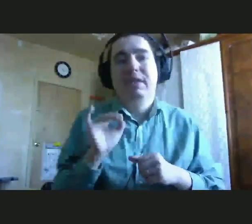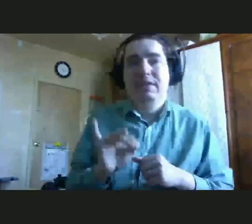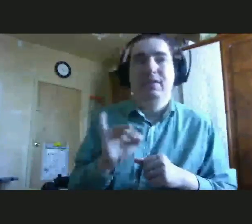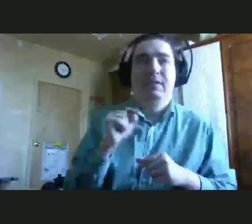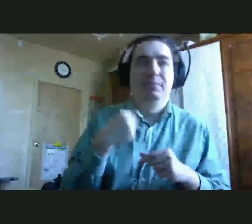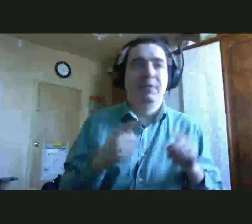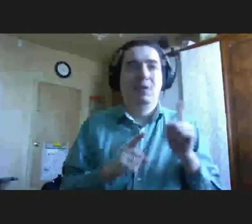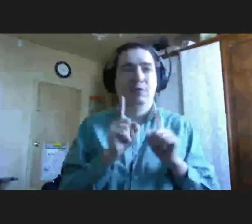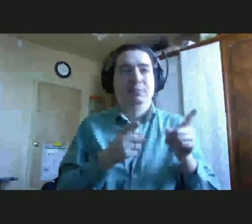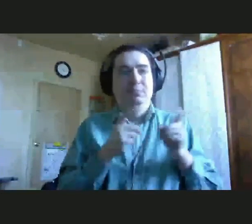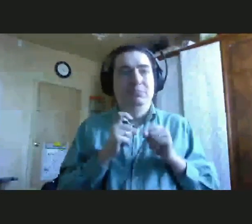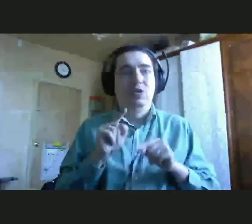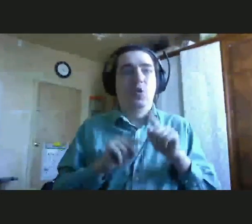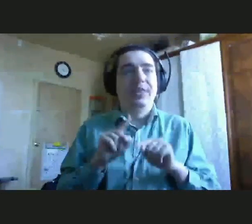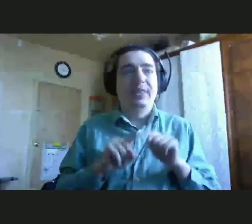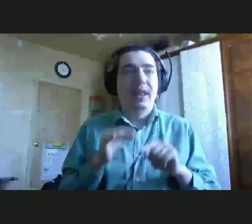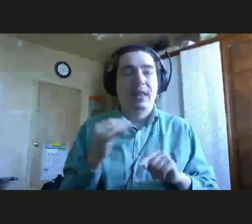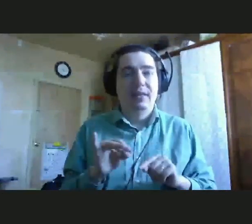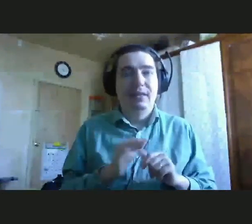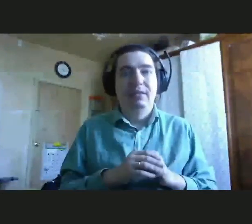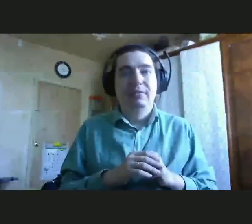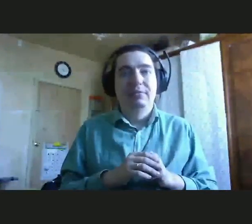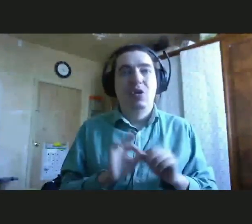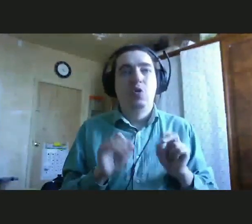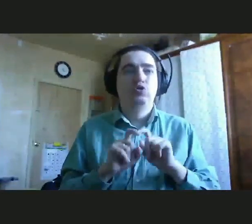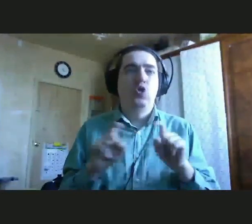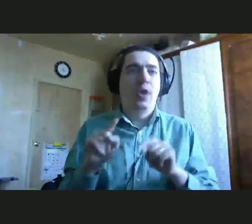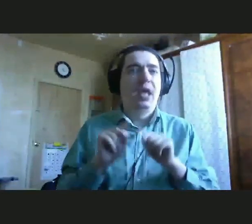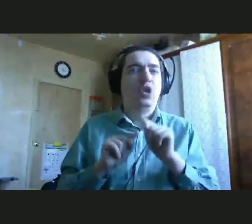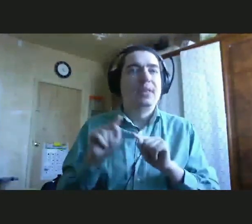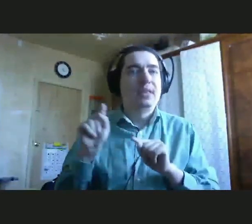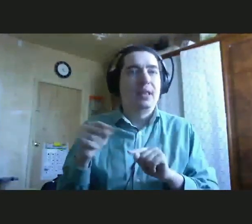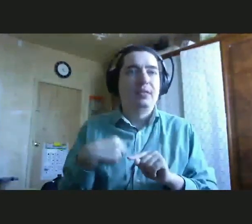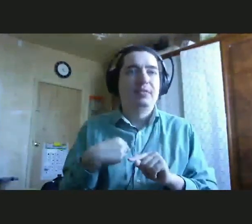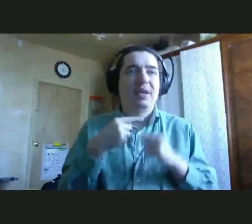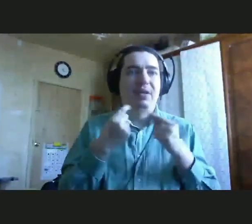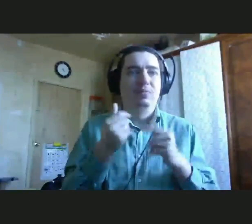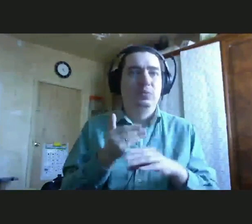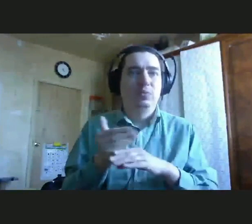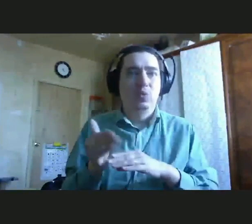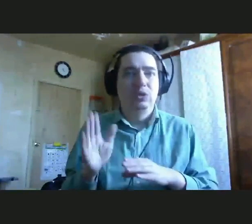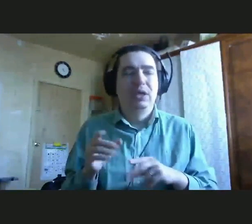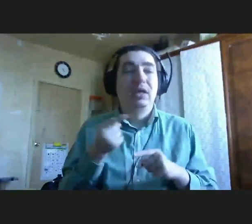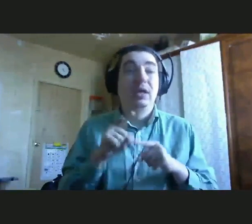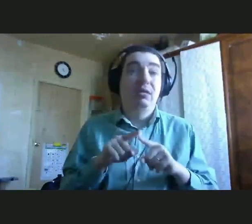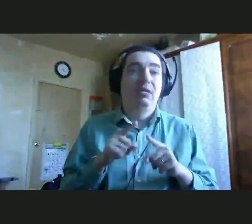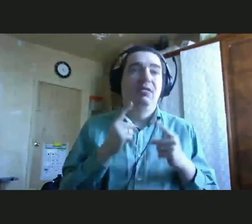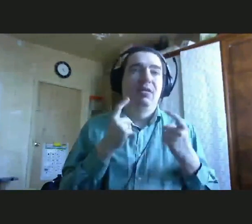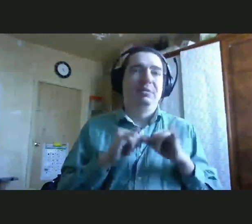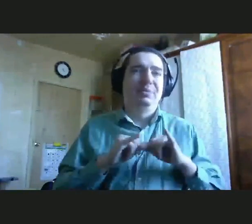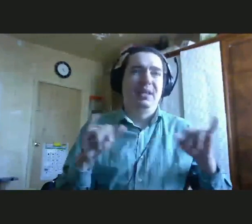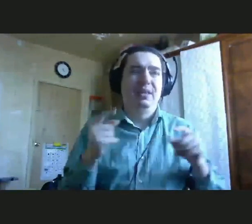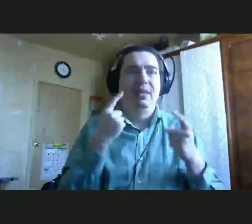«Школа особенного родителя», о которой мы поговорим чуть позже. И в ходе вот этой работы с распространением информации,